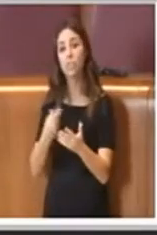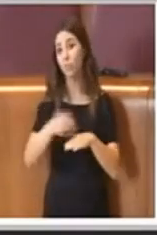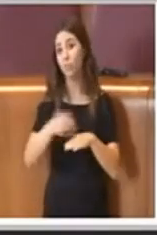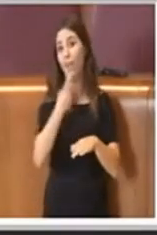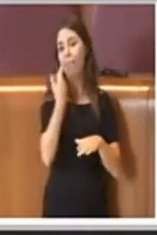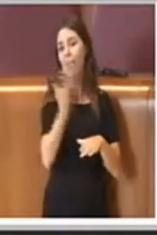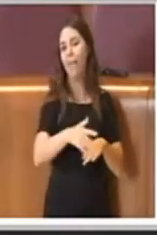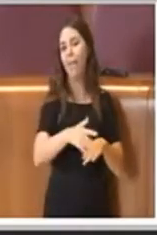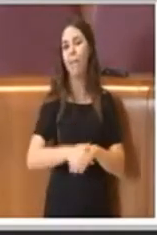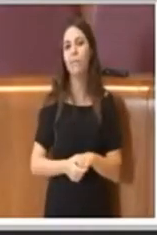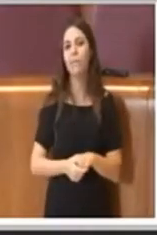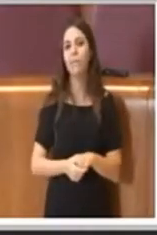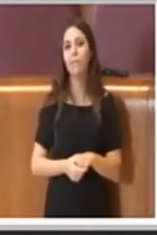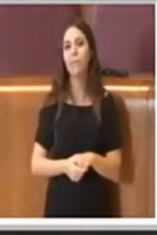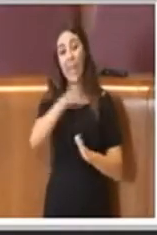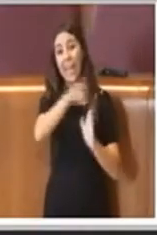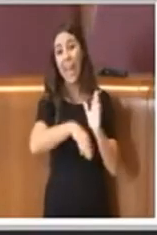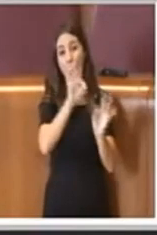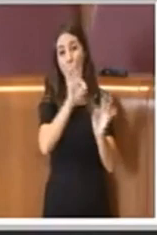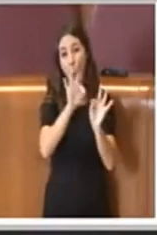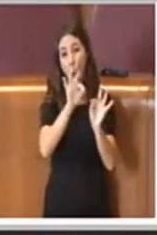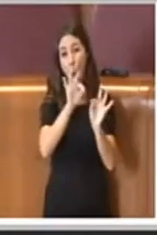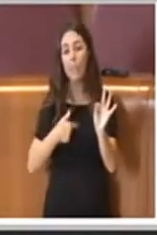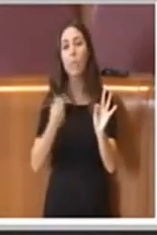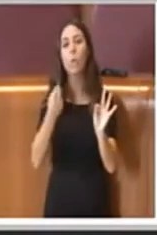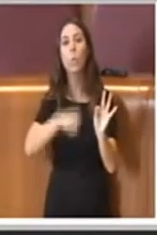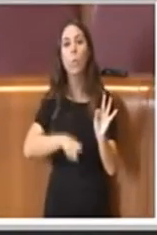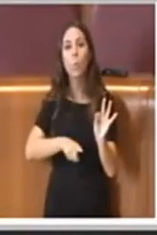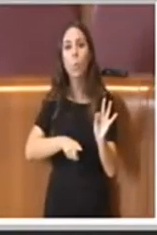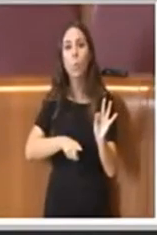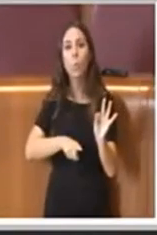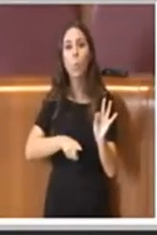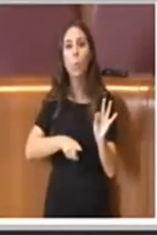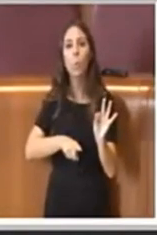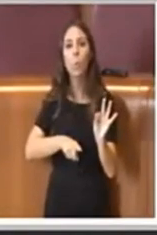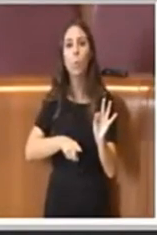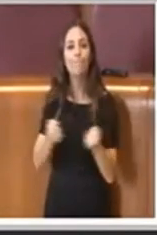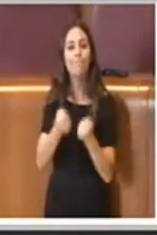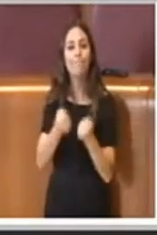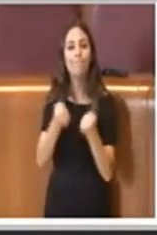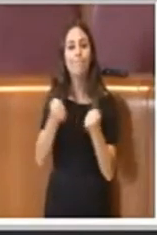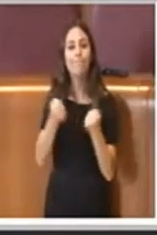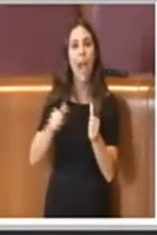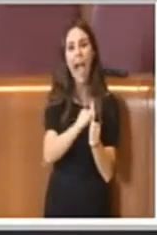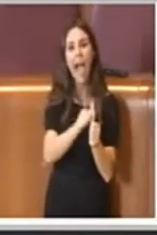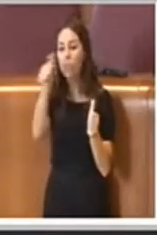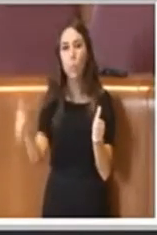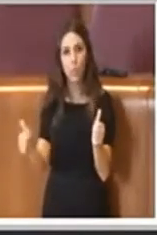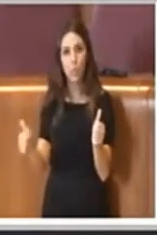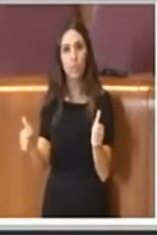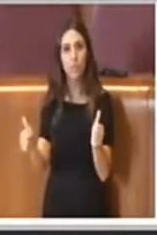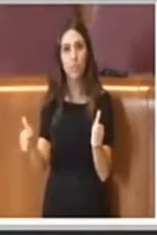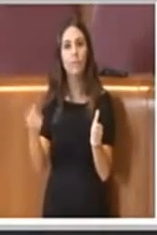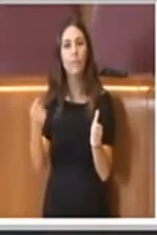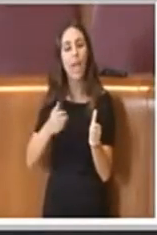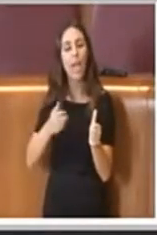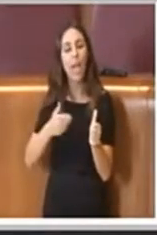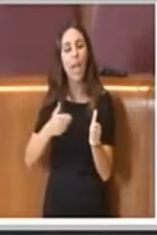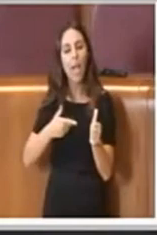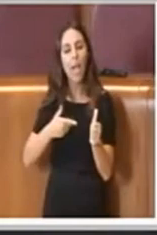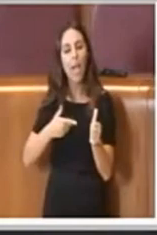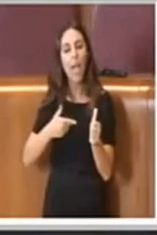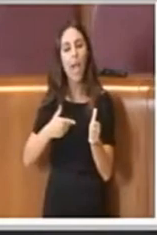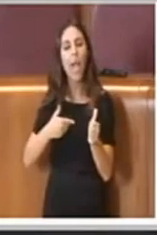un report degli obiettivi fissati e delle azioni intreprese per l'annualità corrente anche in seguito all'emergenza